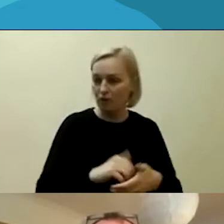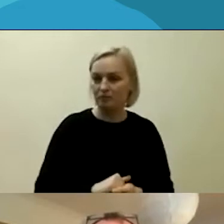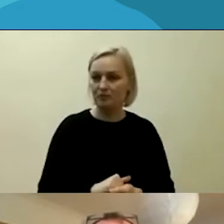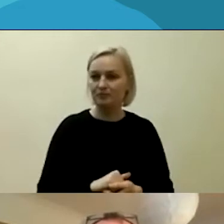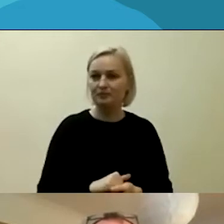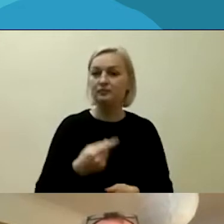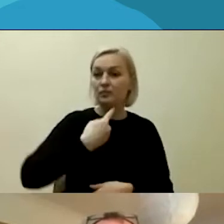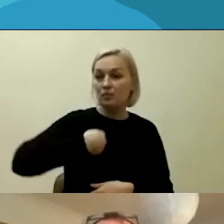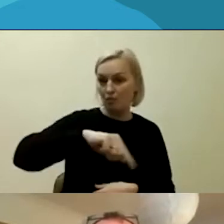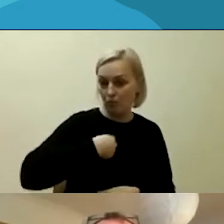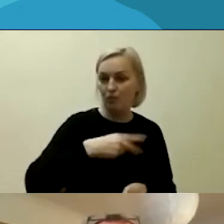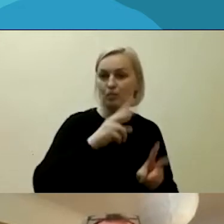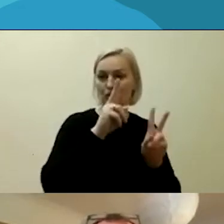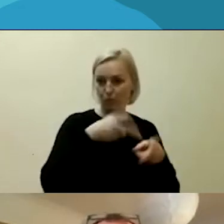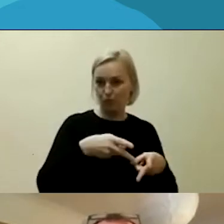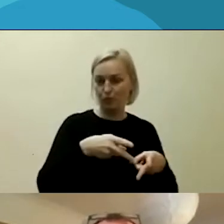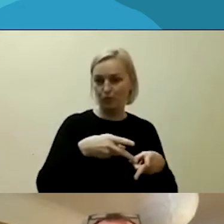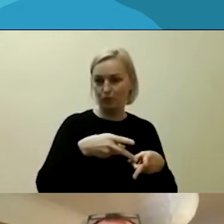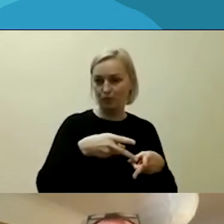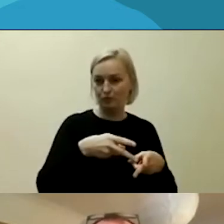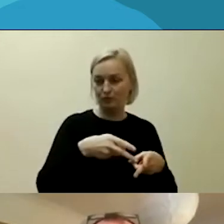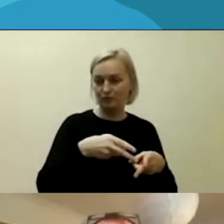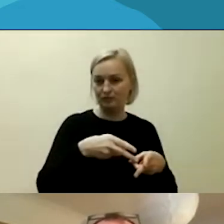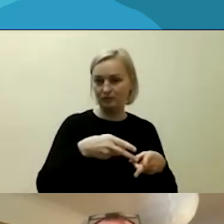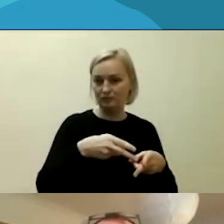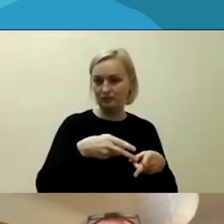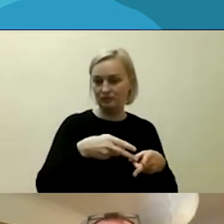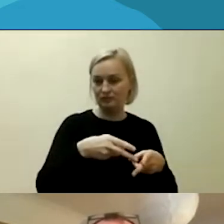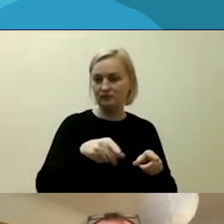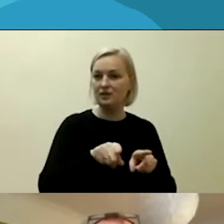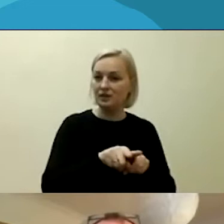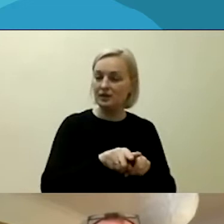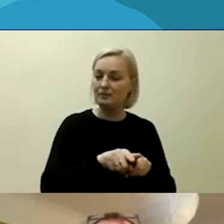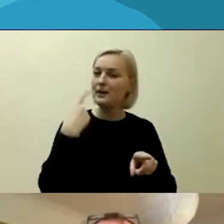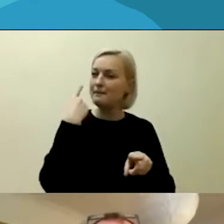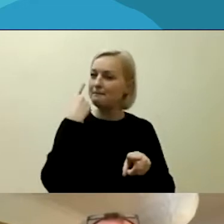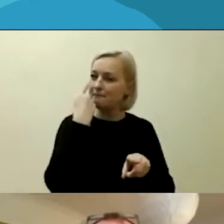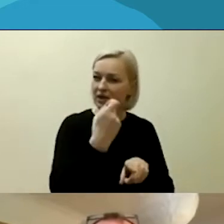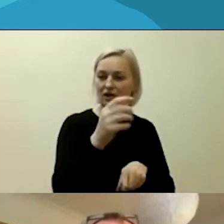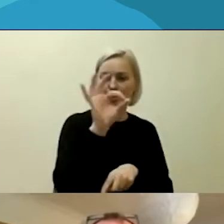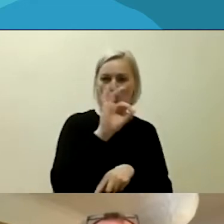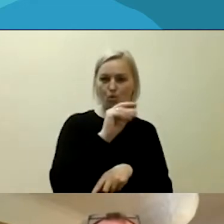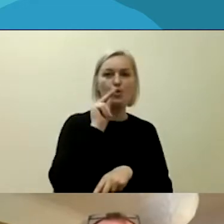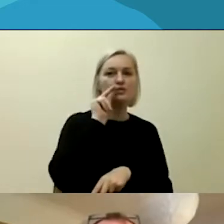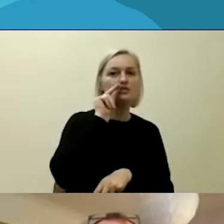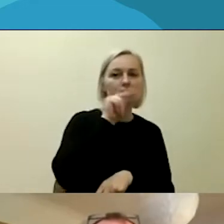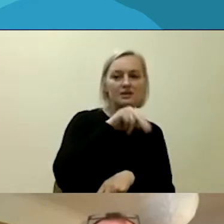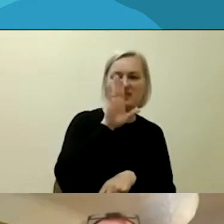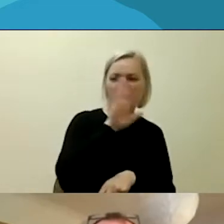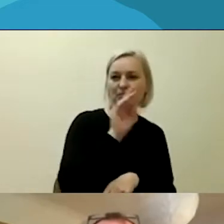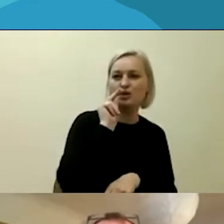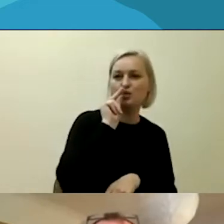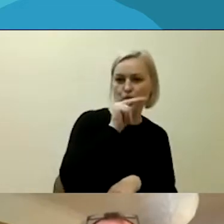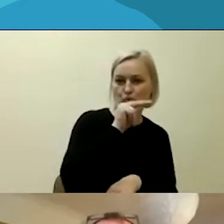užtikrinti, kad būtų pranešama apie nepykantos nusikaltimus, nes iki tol tai